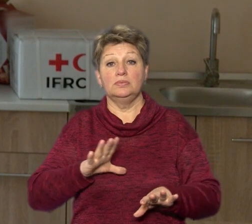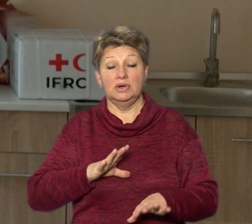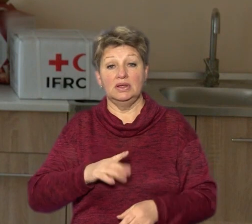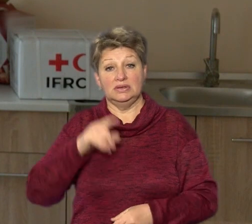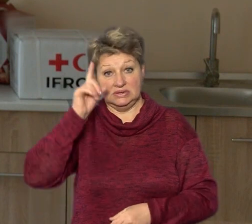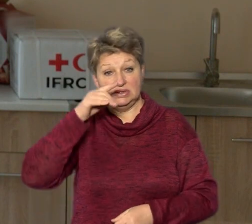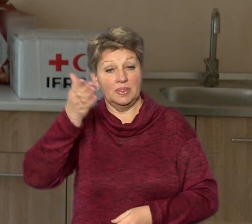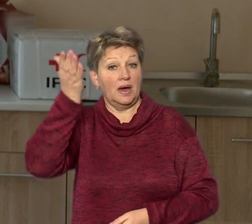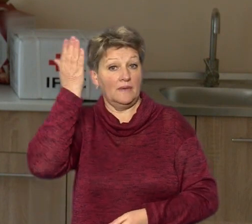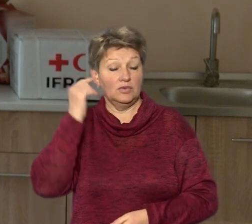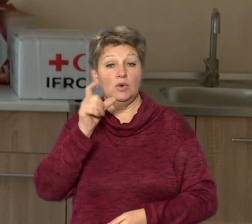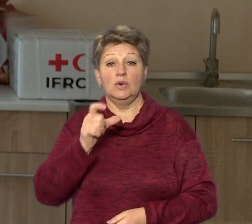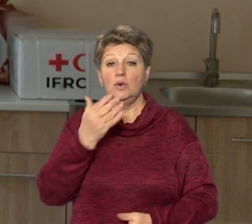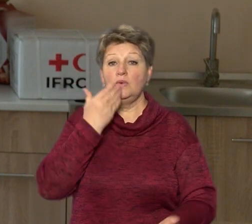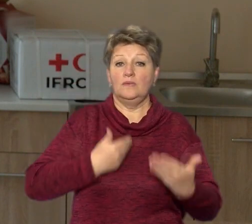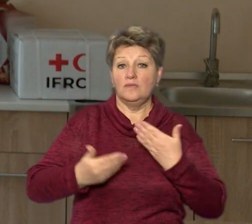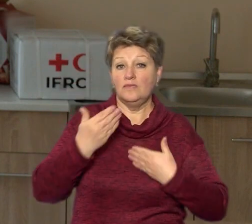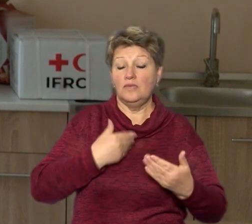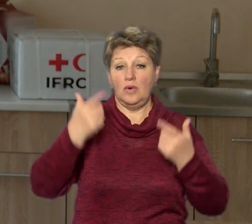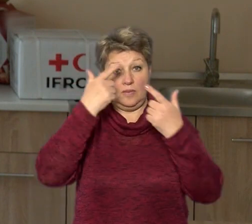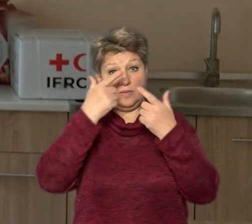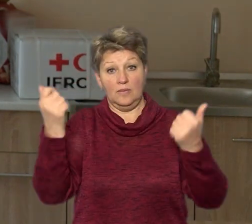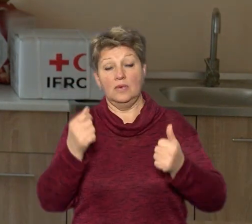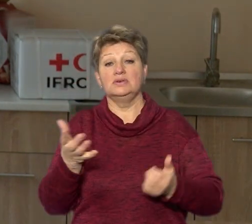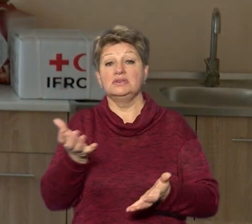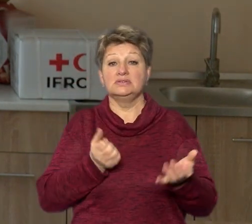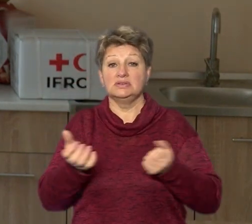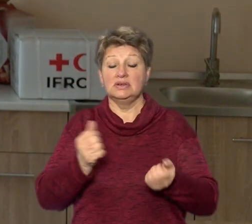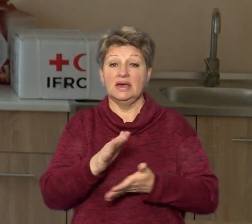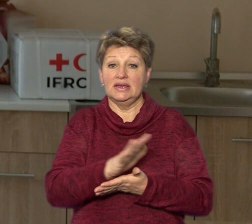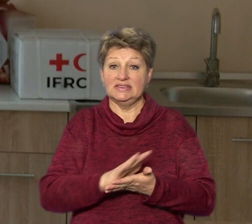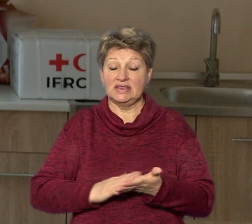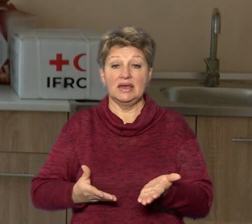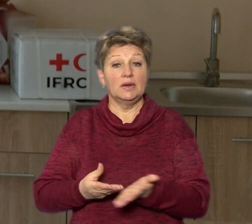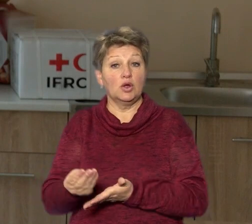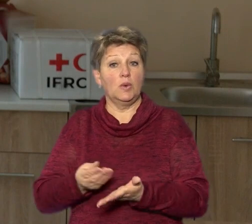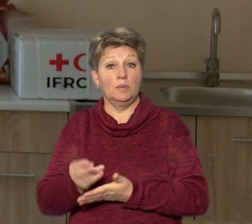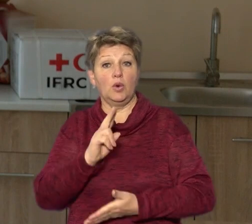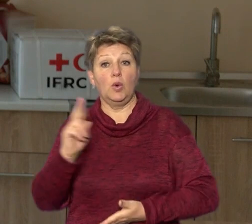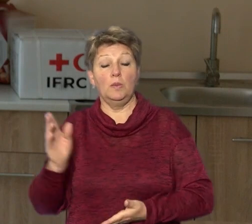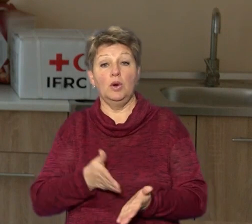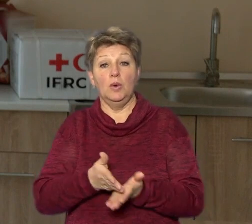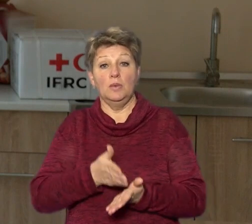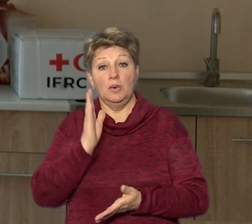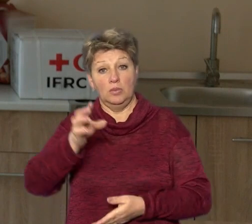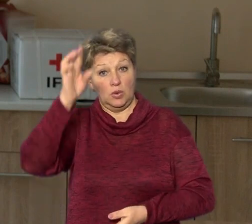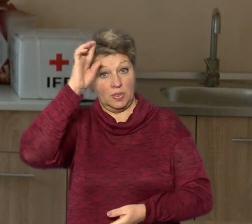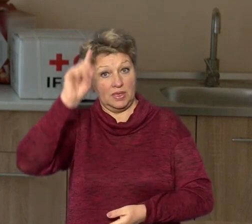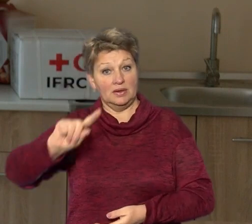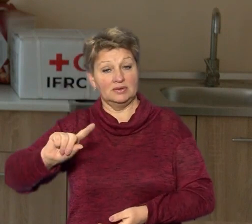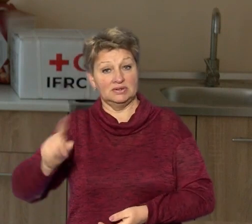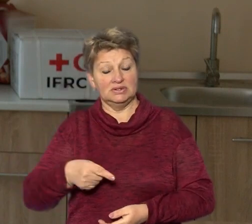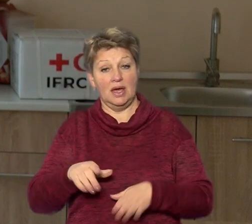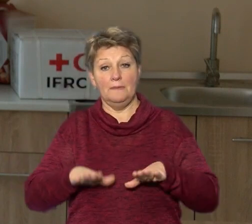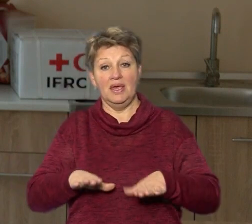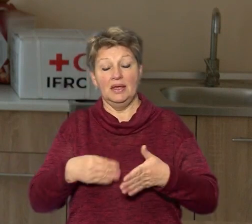Фактично люди зверталися, оголошено було про те, що ми заяви приймаємо. Сплачувати комунальні послуги буде держава компенсувати місцевому